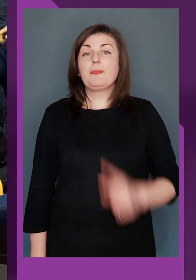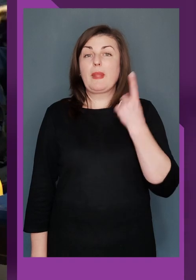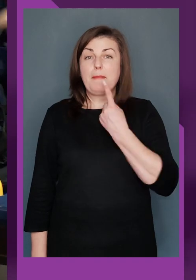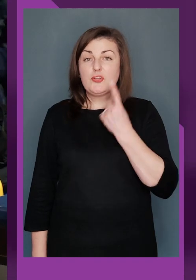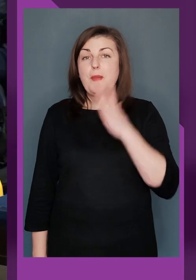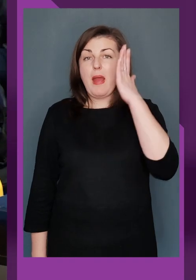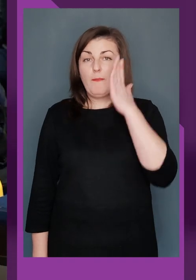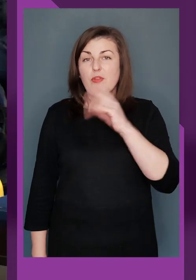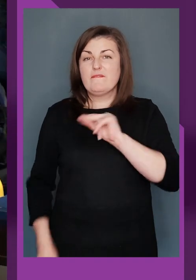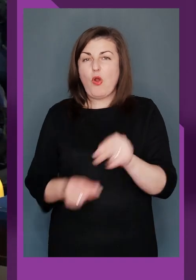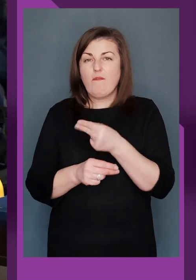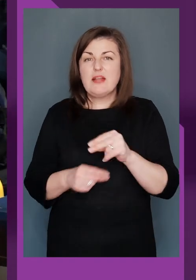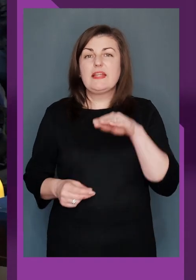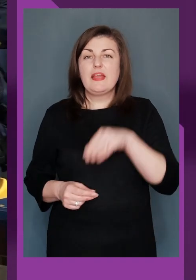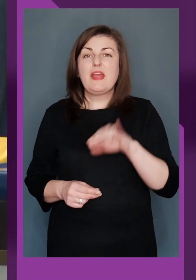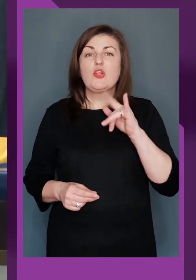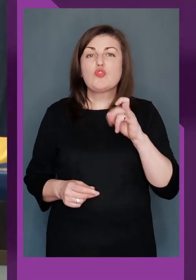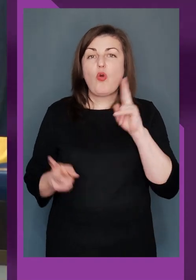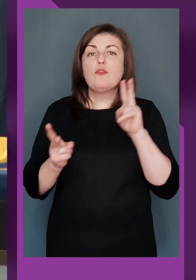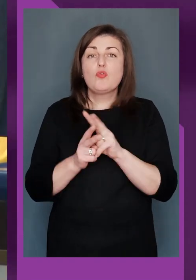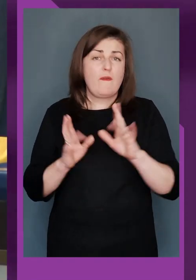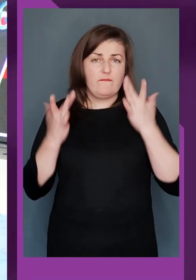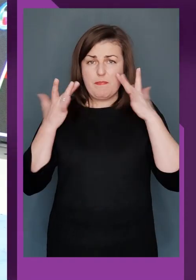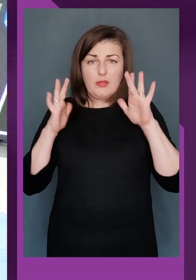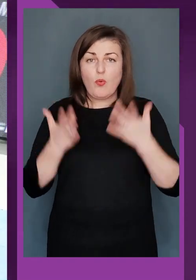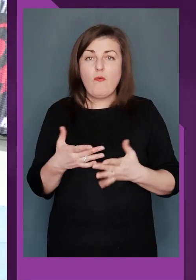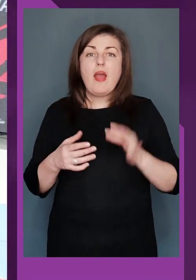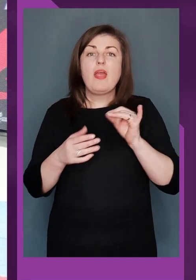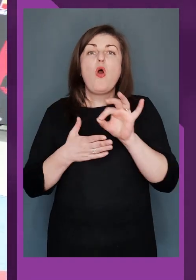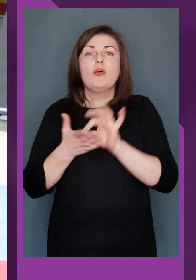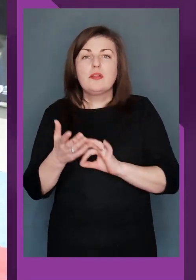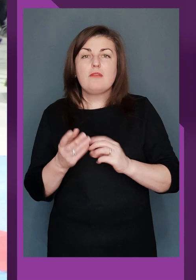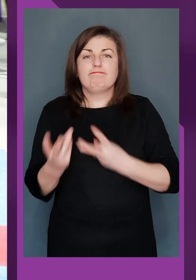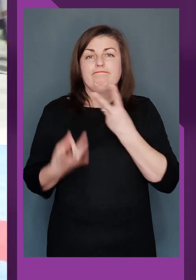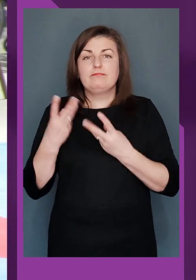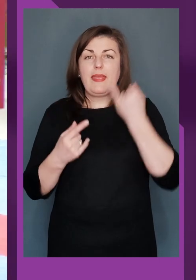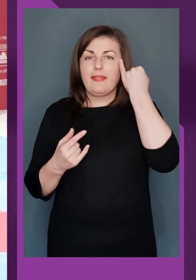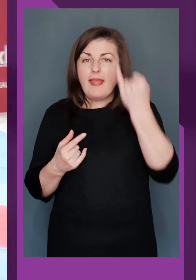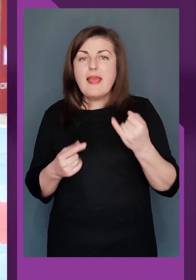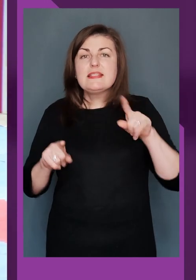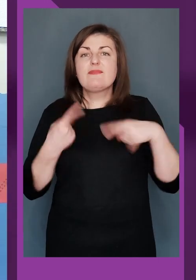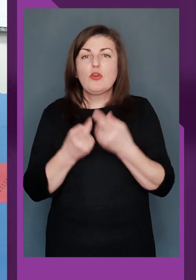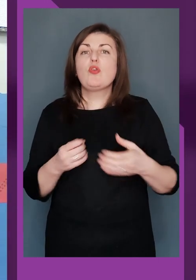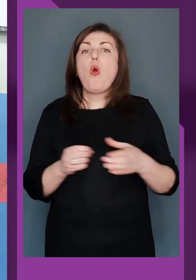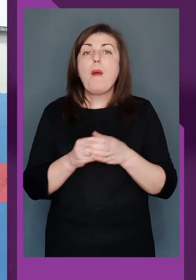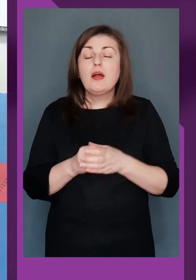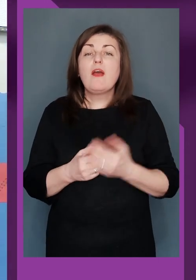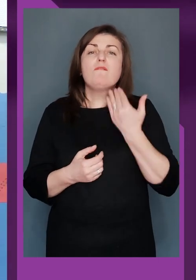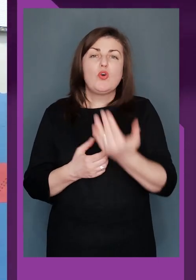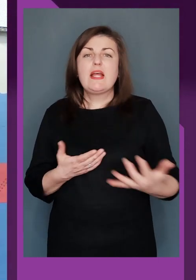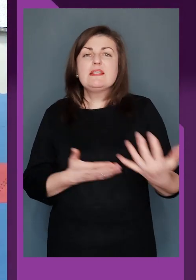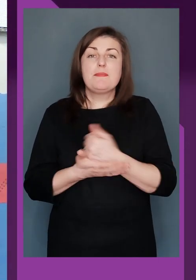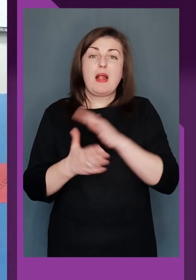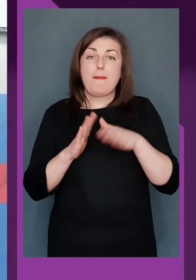Перших майбутніх вихованців Тетяна Ушакова зустріла випадково і одразу захарілася ідеєю створити команду.